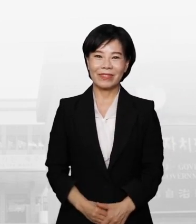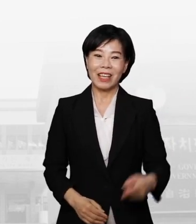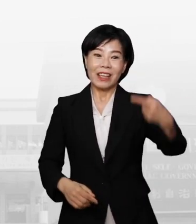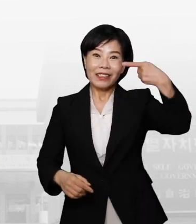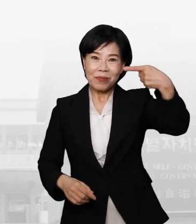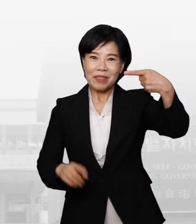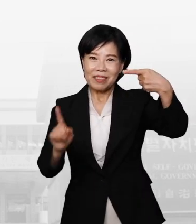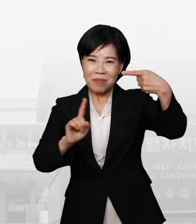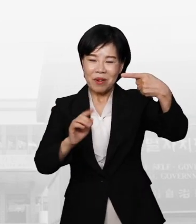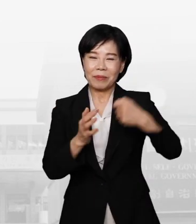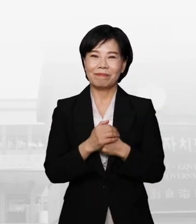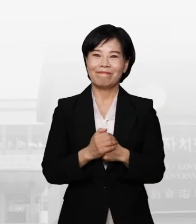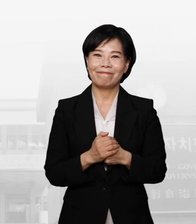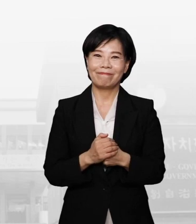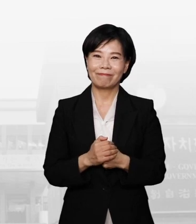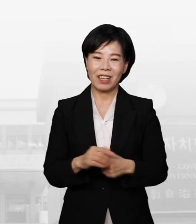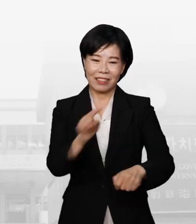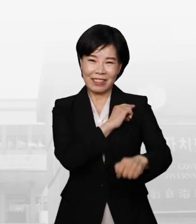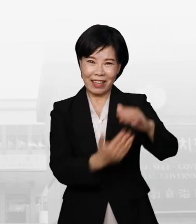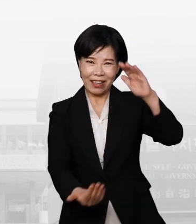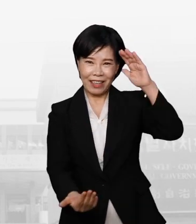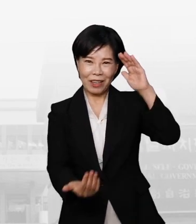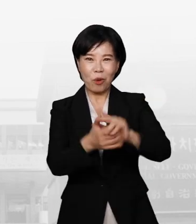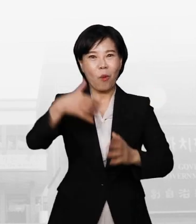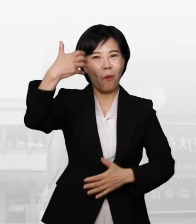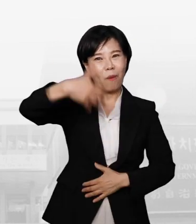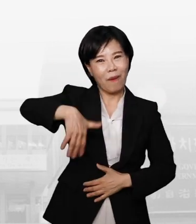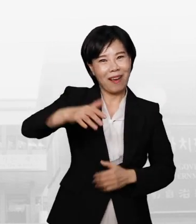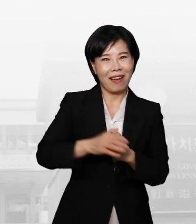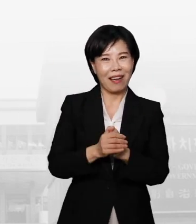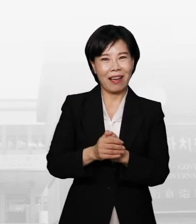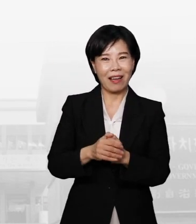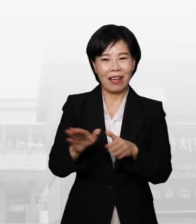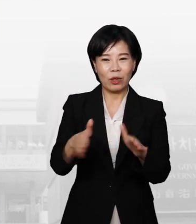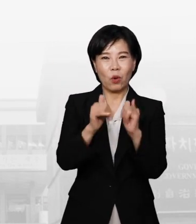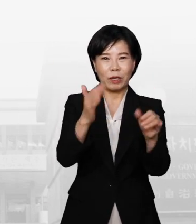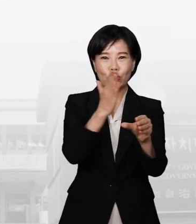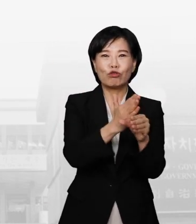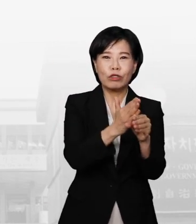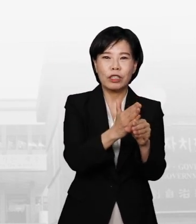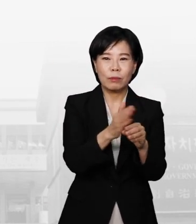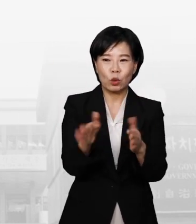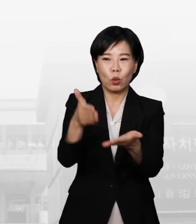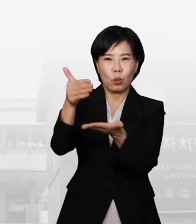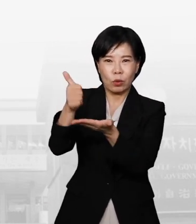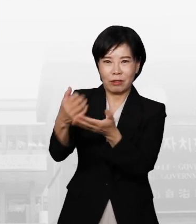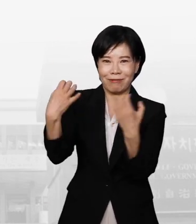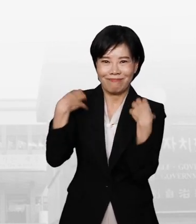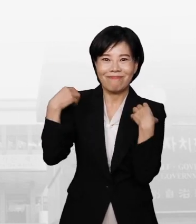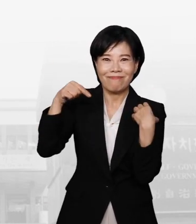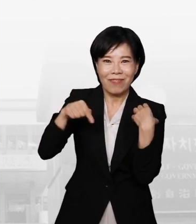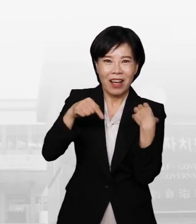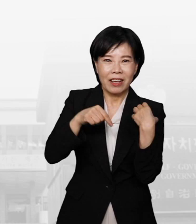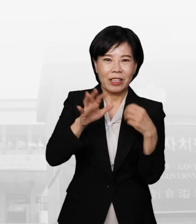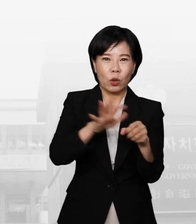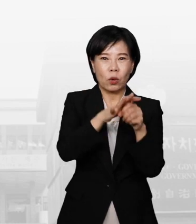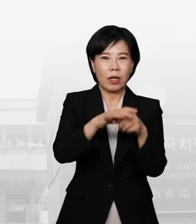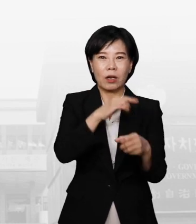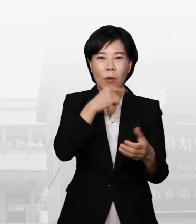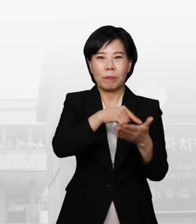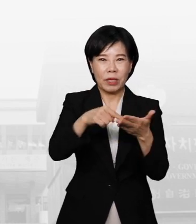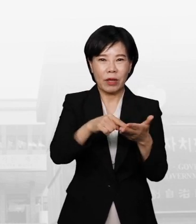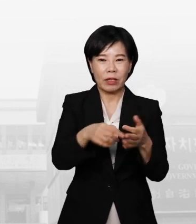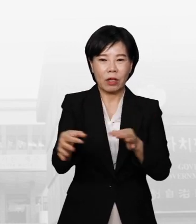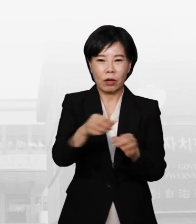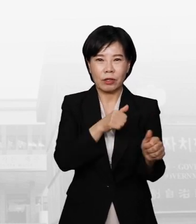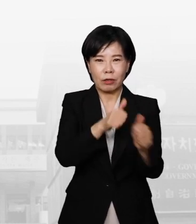해시태그 첫 번째, 역대급입니다. 도민중심 오영훈 제주도정이 코로나19 피해와